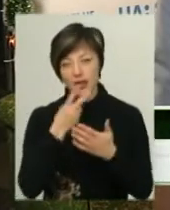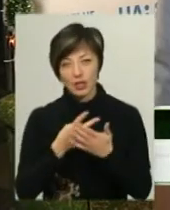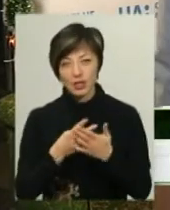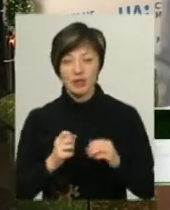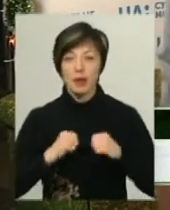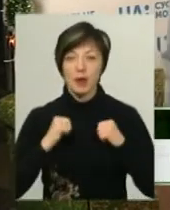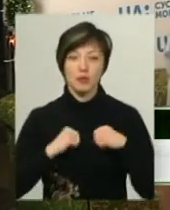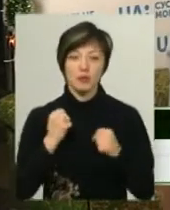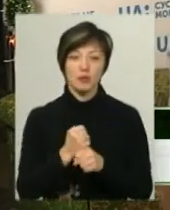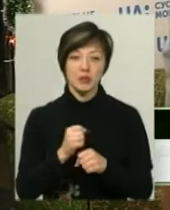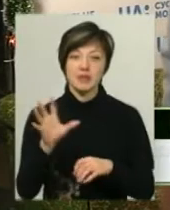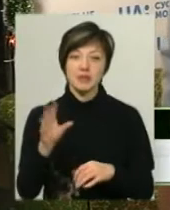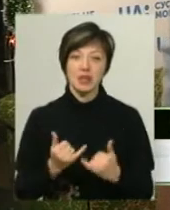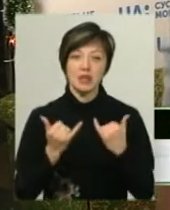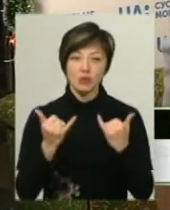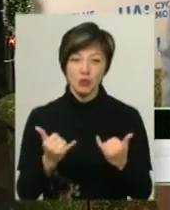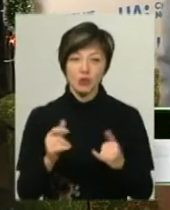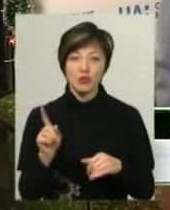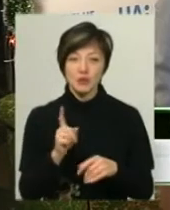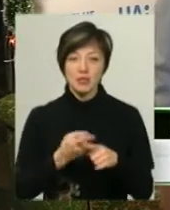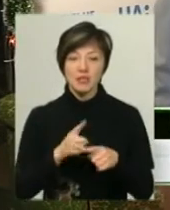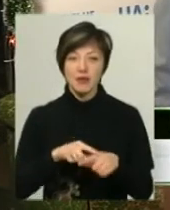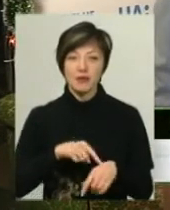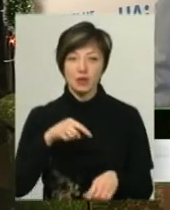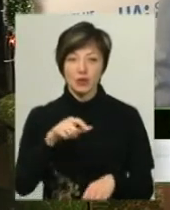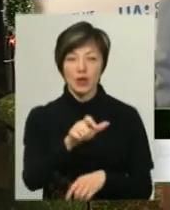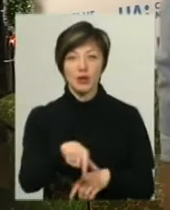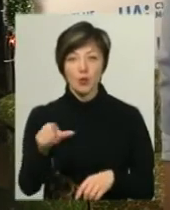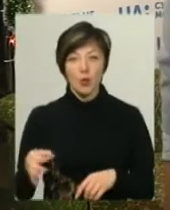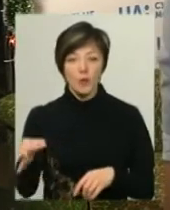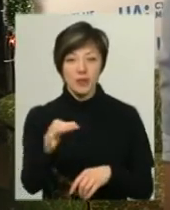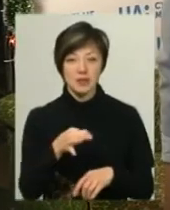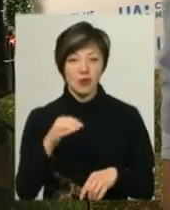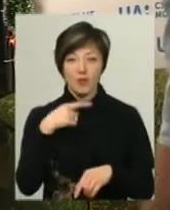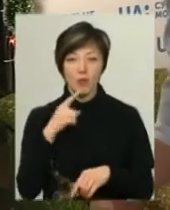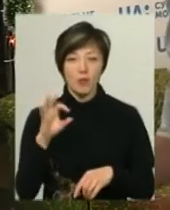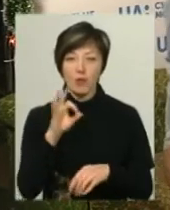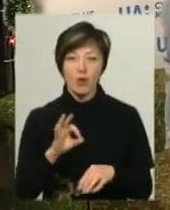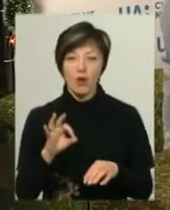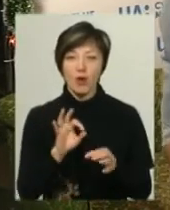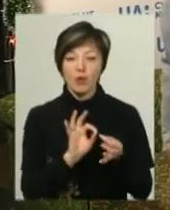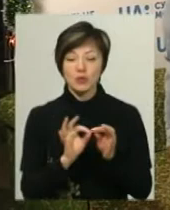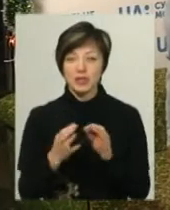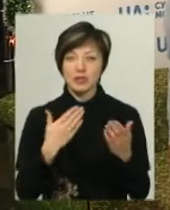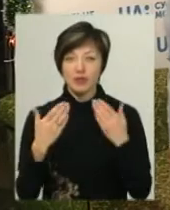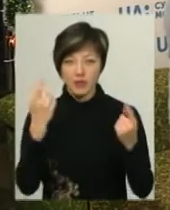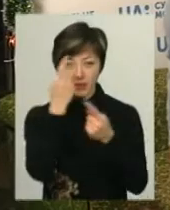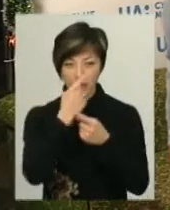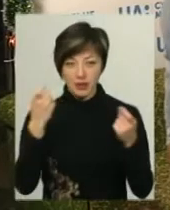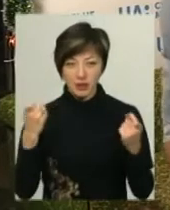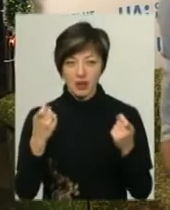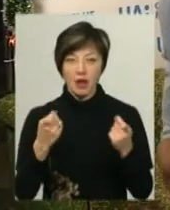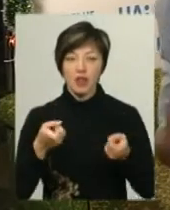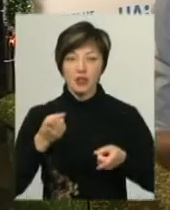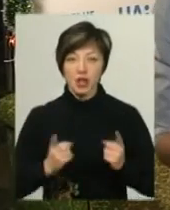намагаємося зробити все для того і робимо, щоб це відчули і краяни. І мова йде не лише про конструктивний діалог в ефірі, до речі, вони нас